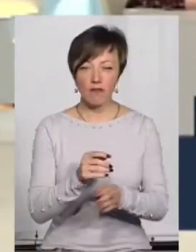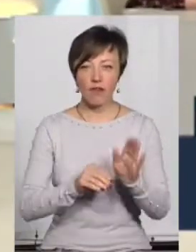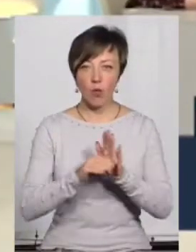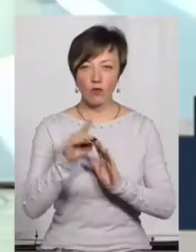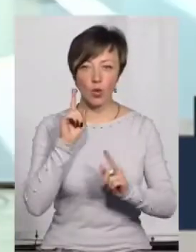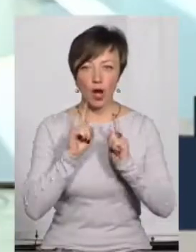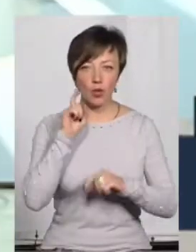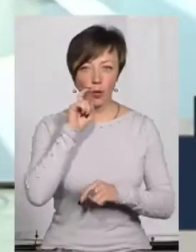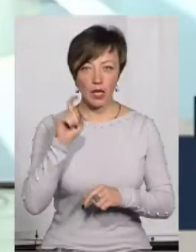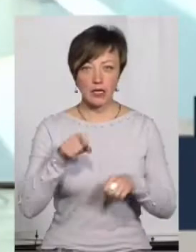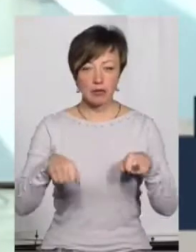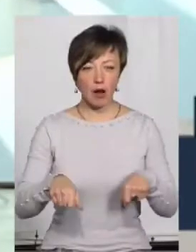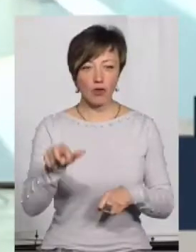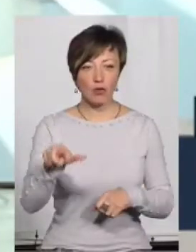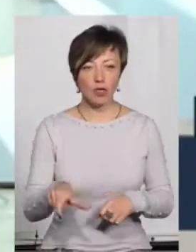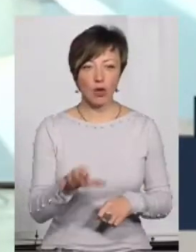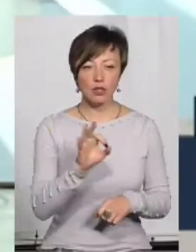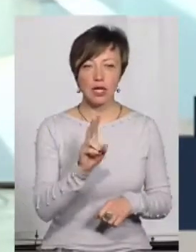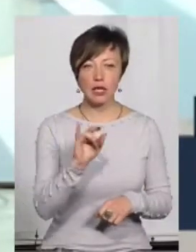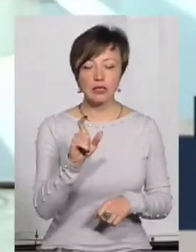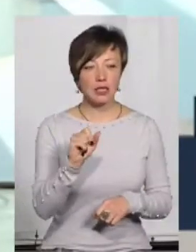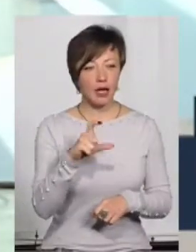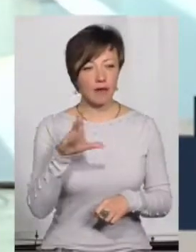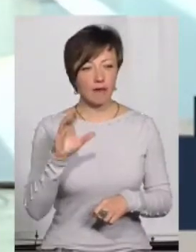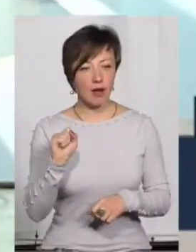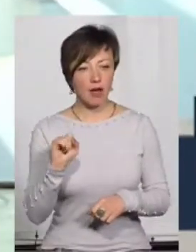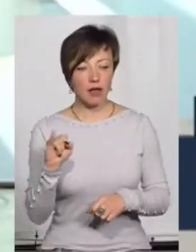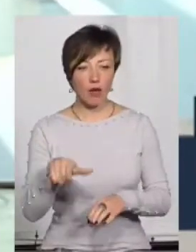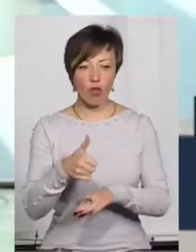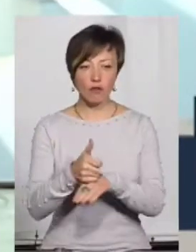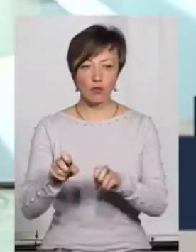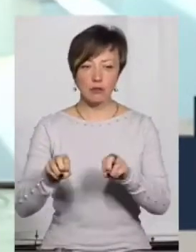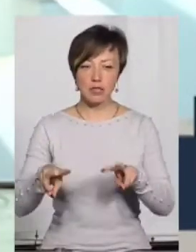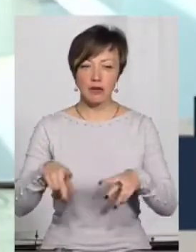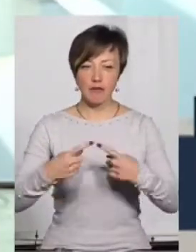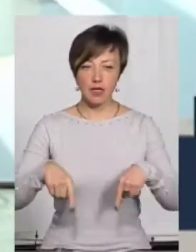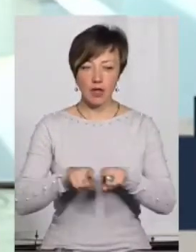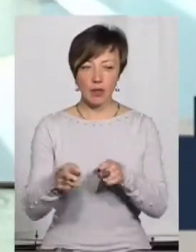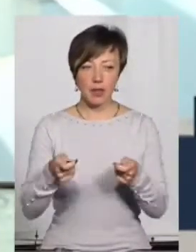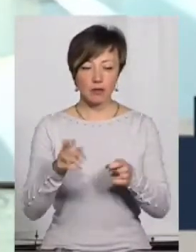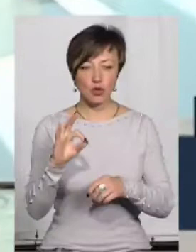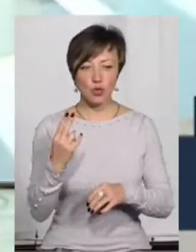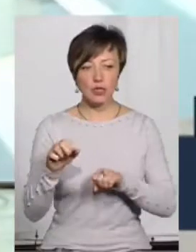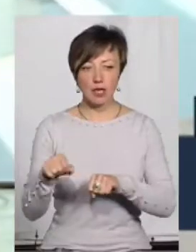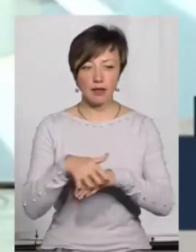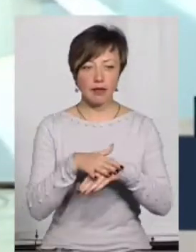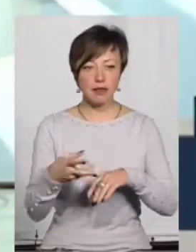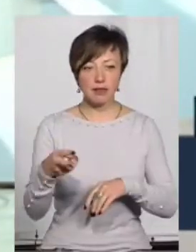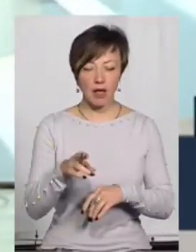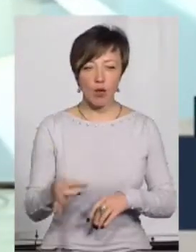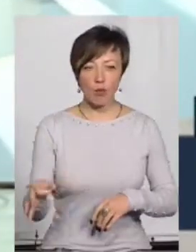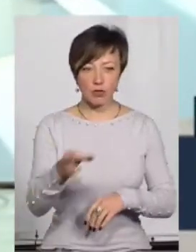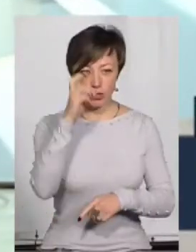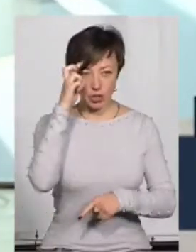Верховної Ради України з прав людини Оксаною Кізаєвою та головною спеціалісткою відділу Департаменту соцзахисту населення